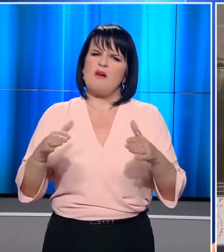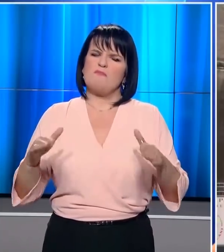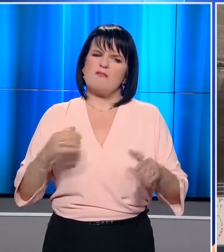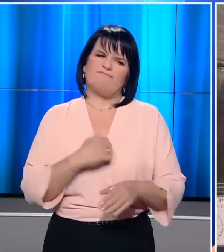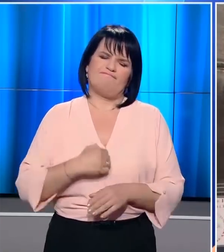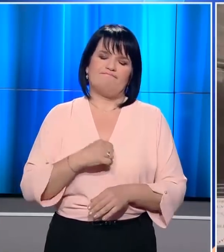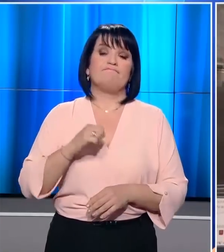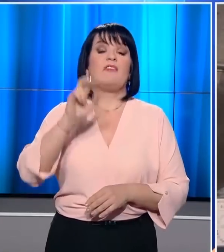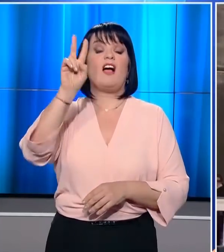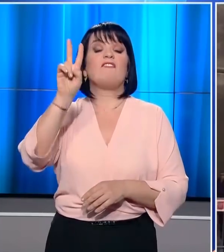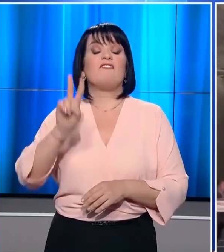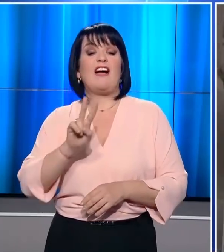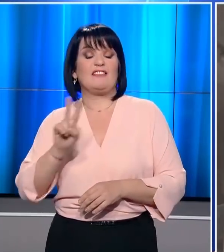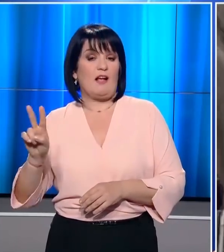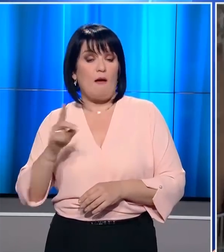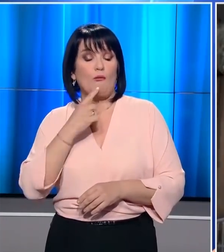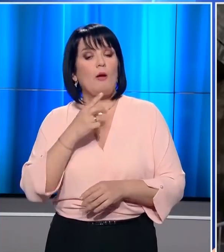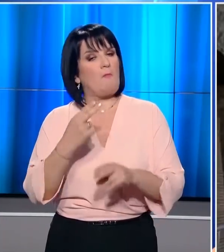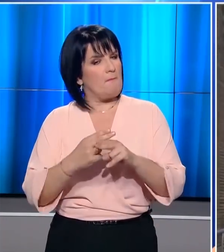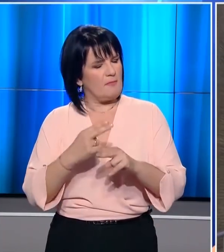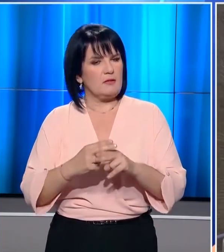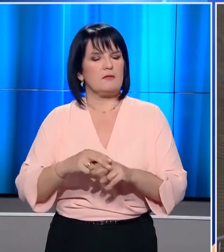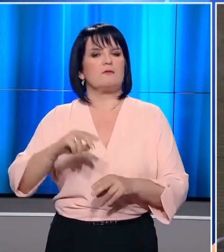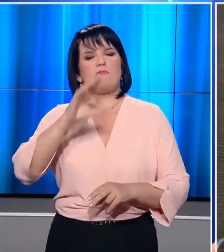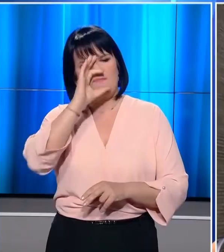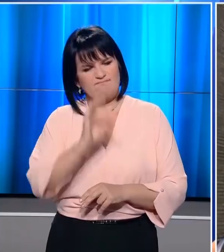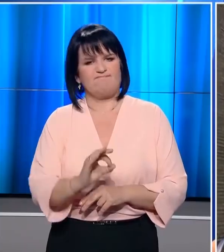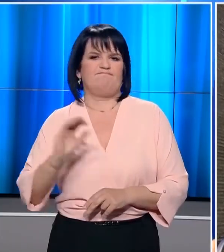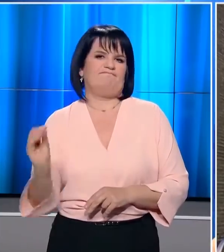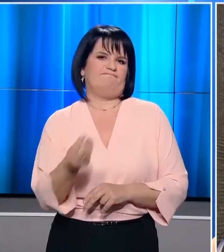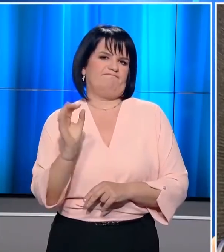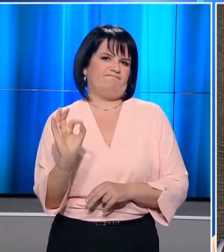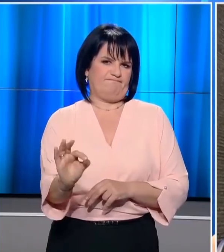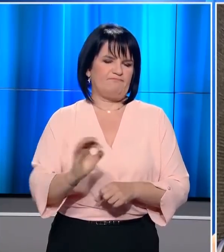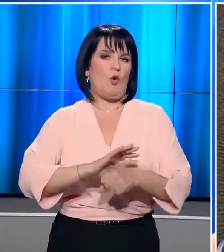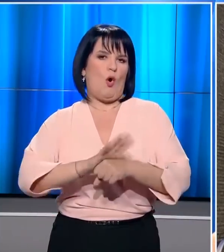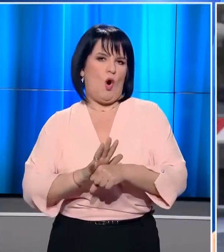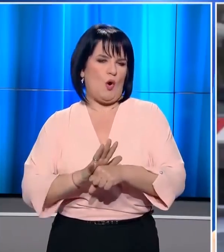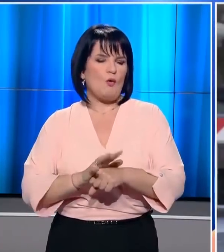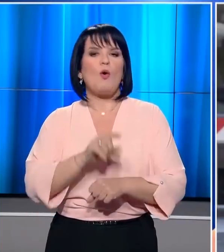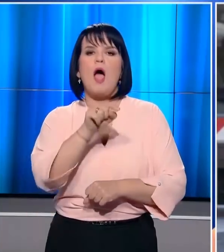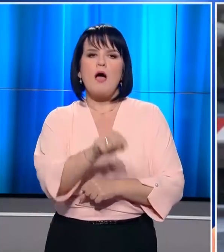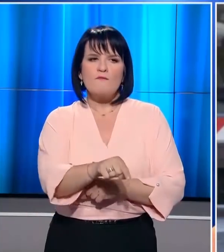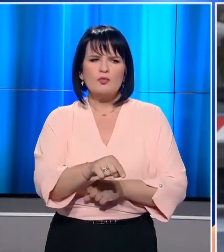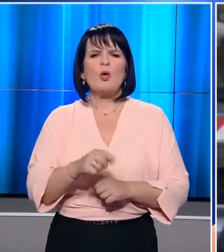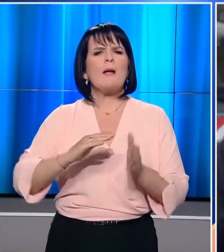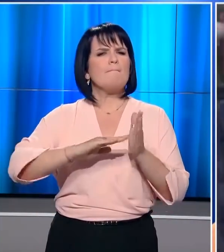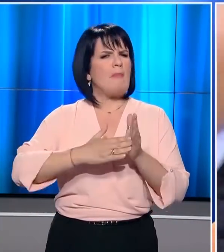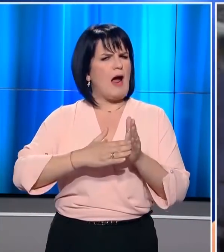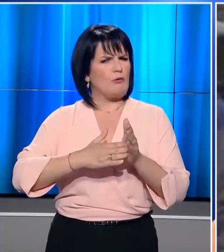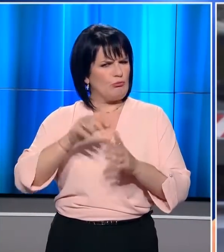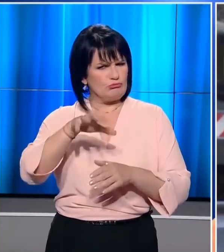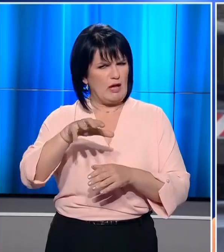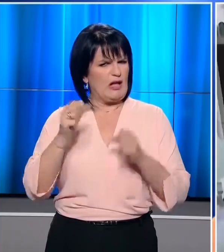Το Βατικάνο ανακοίνωσε σήμερα και επίσημα το πρώτο του επιβεβαιωμένο κρούσμα από κορονοϊό. Πρόκειται για έναν υπάλληλος στις